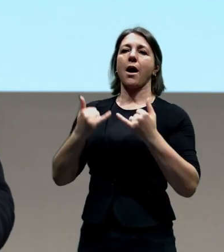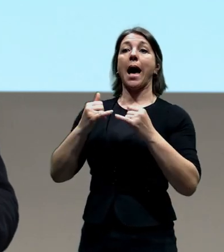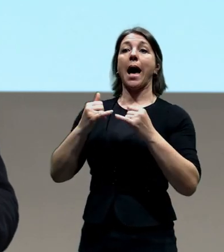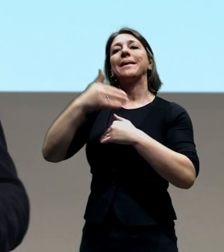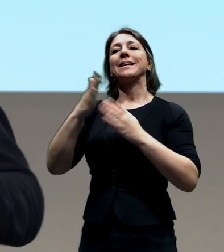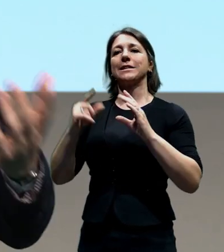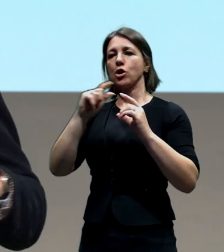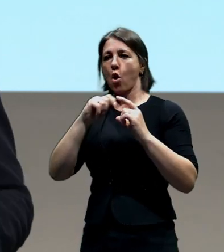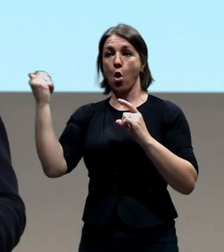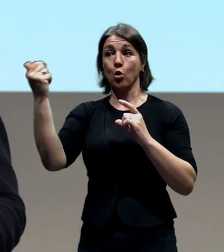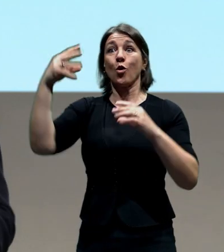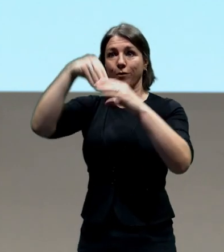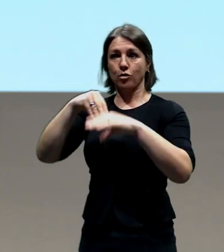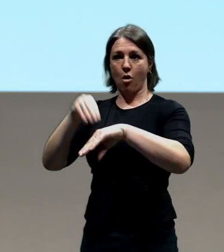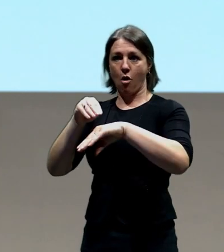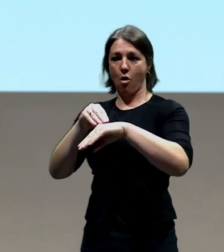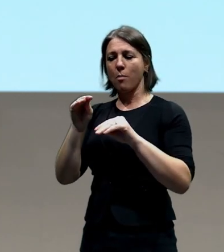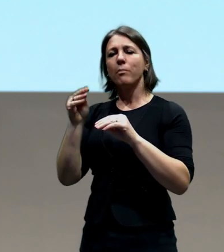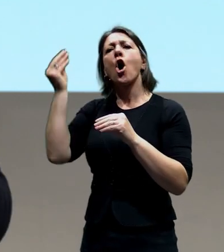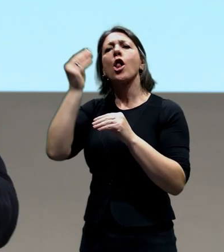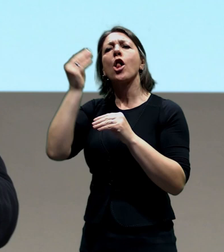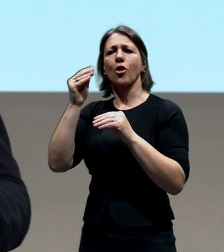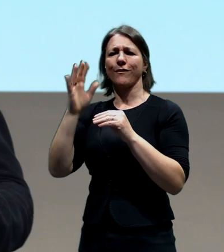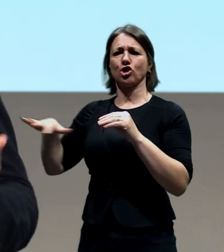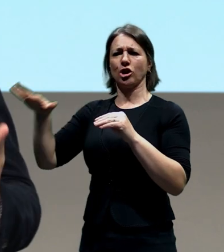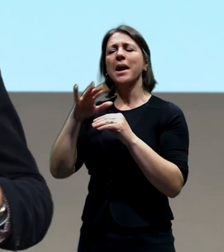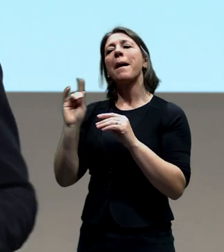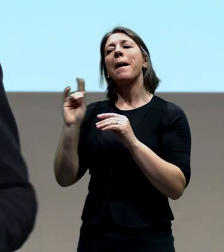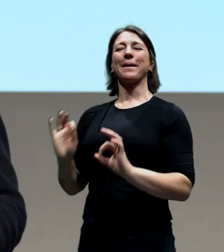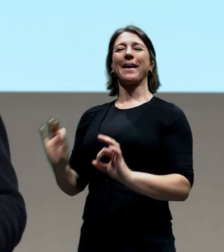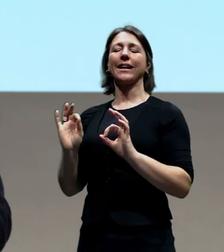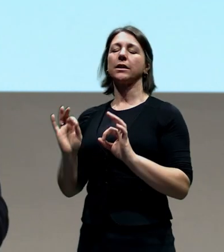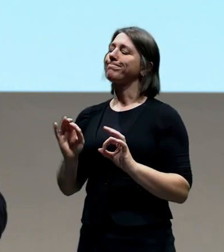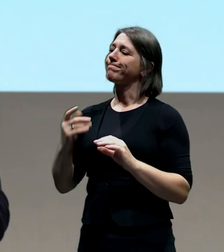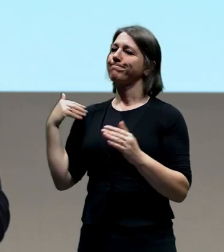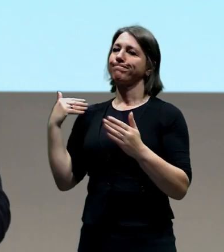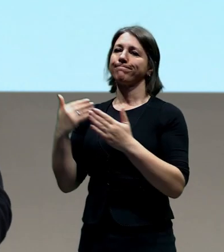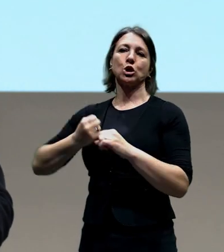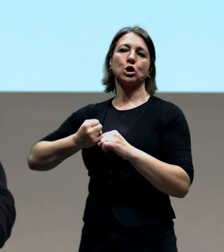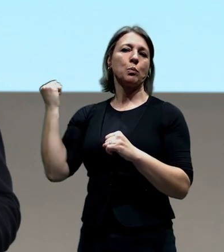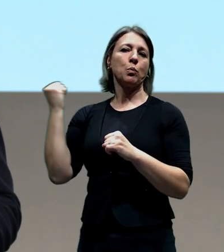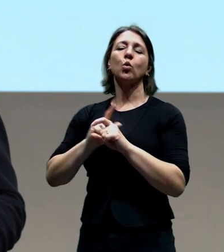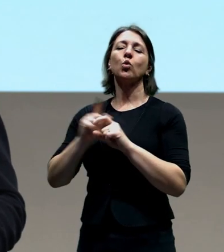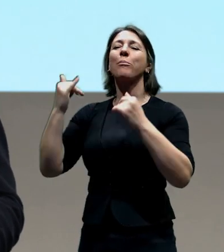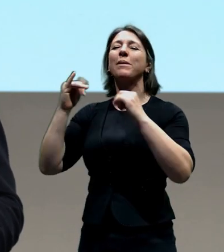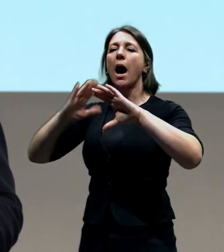Vypadá to, že by to měla být malebnější část než Holešovice, ale bohužel Holešovičky měli tu smůlu, že skrz mě vede magistrála.